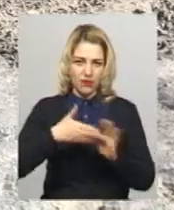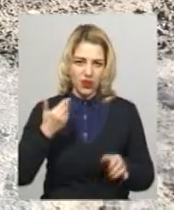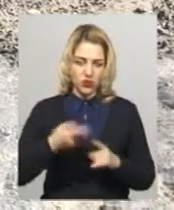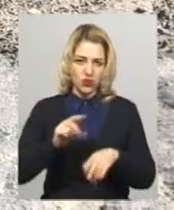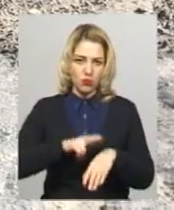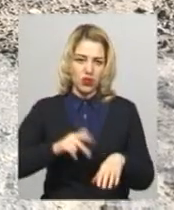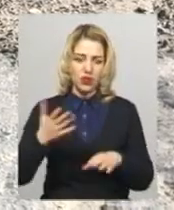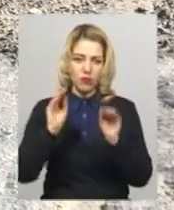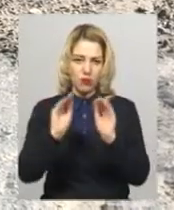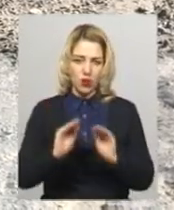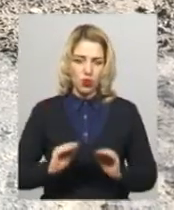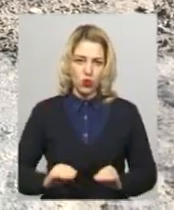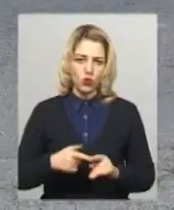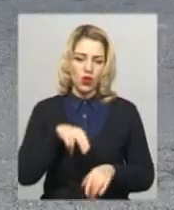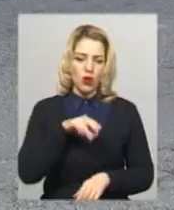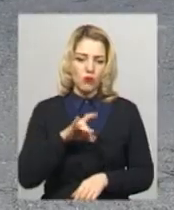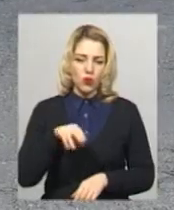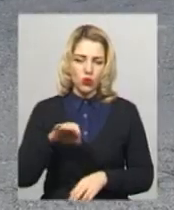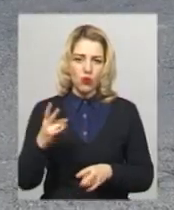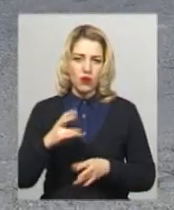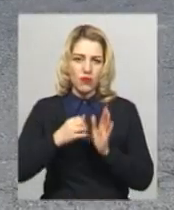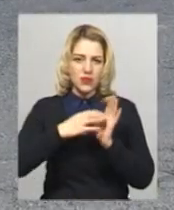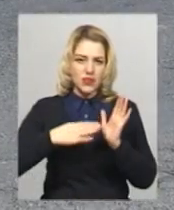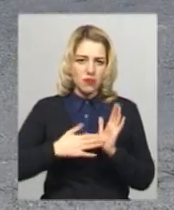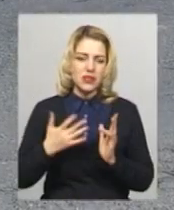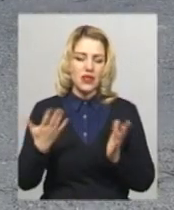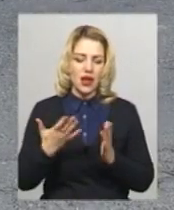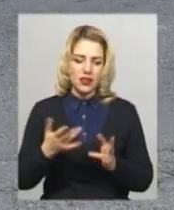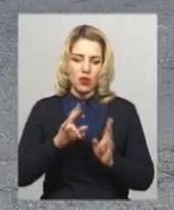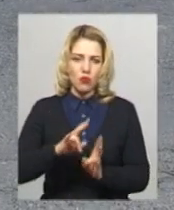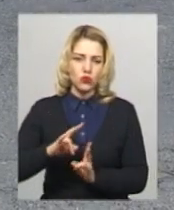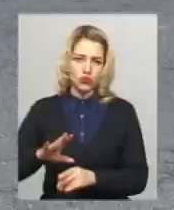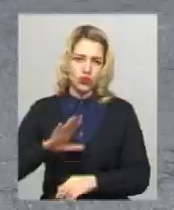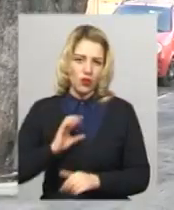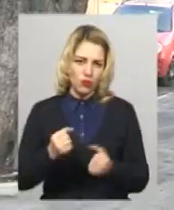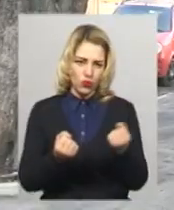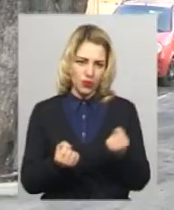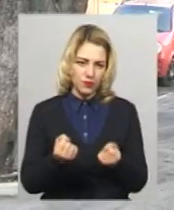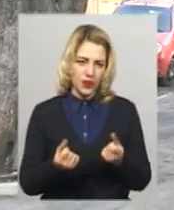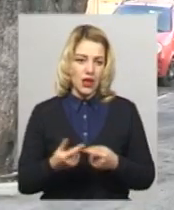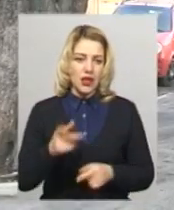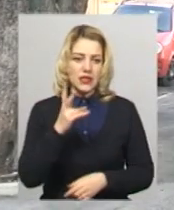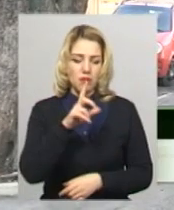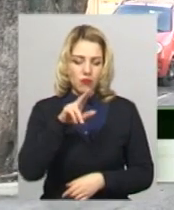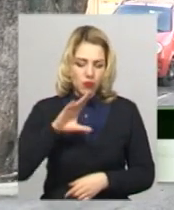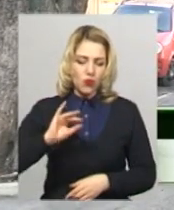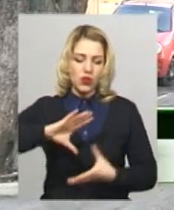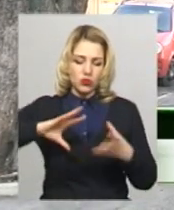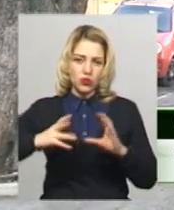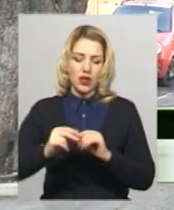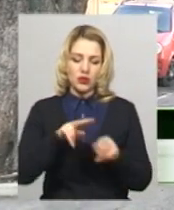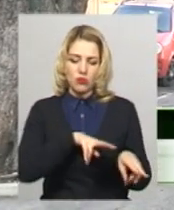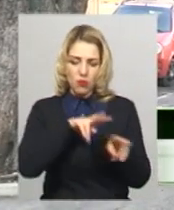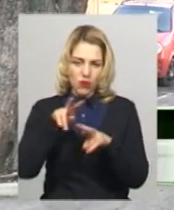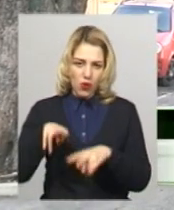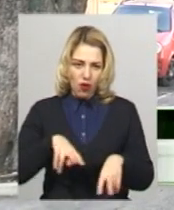котра складе протокол. У протоколі також має бути зазначено, які саме поскодження отримав транспортний засіб. По результатам проведеного огляду і